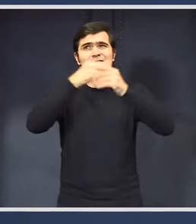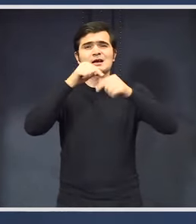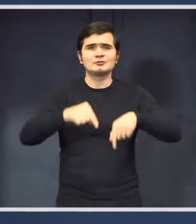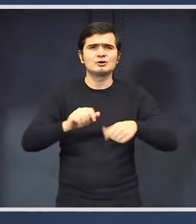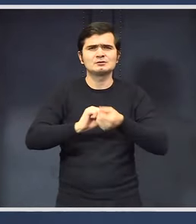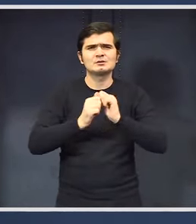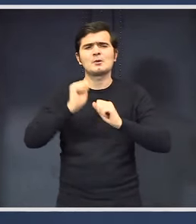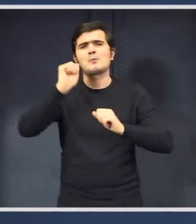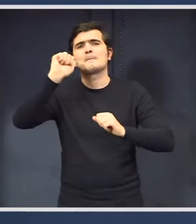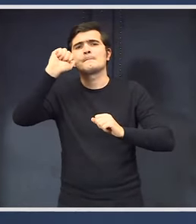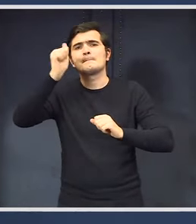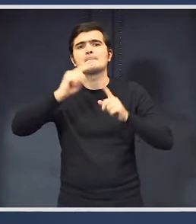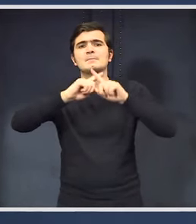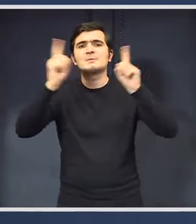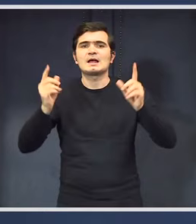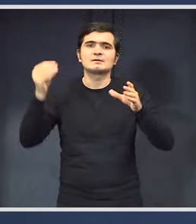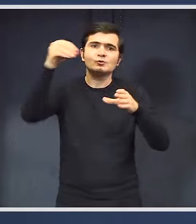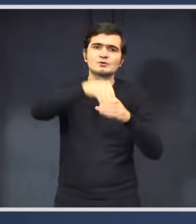dimineață,